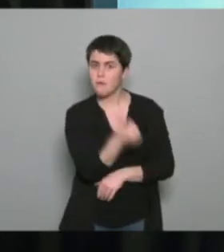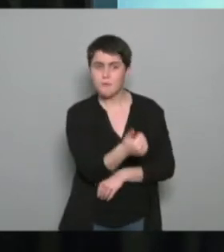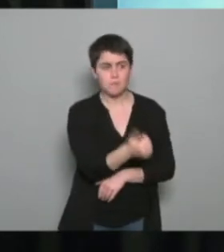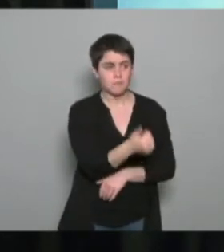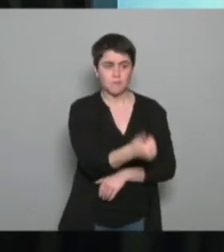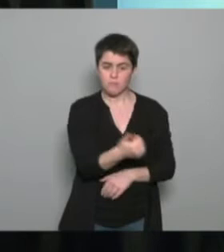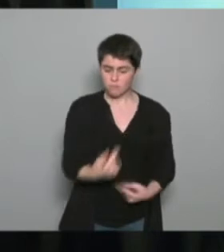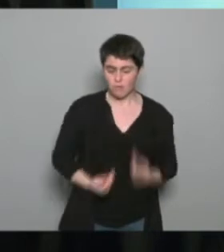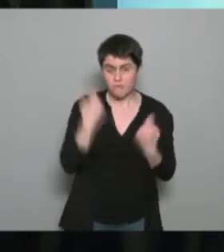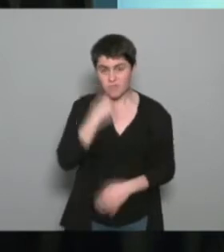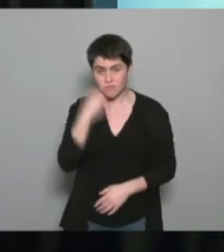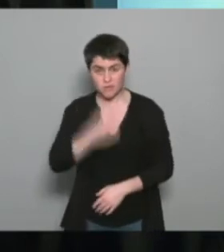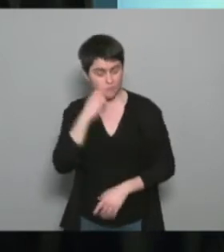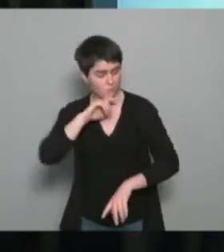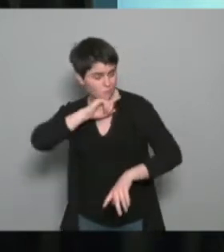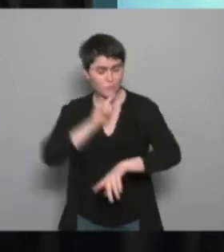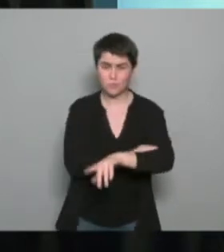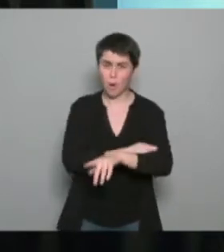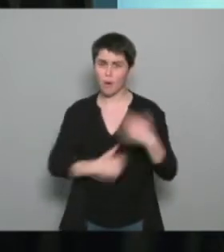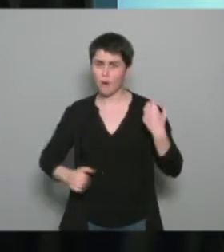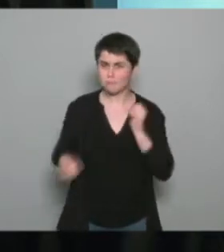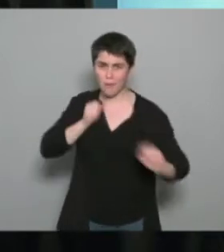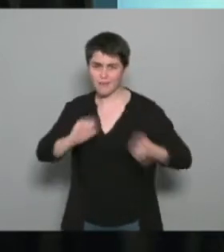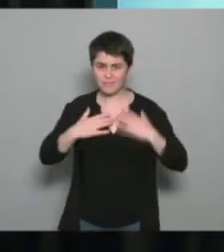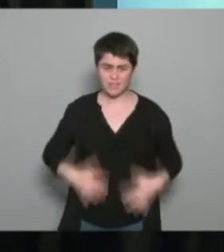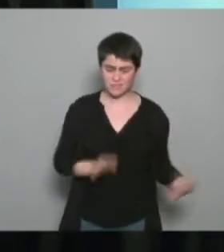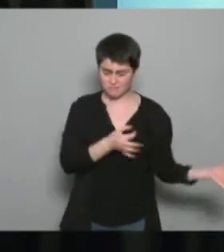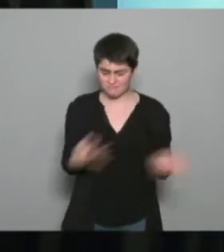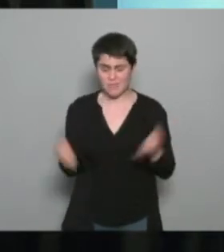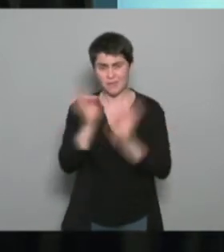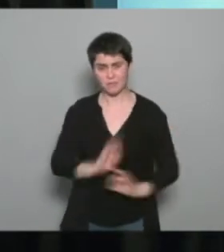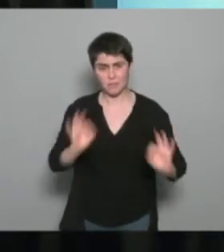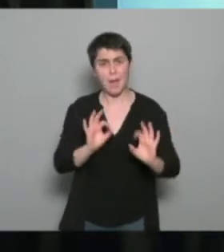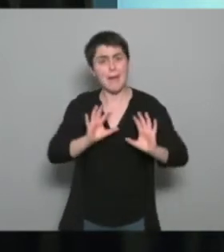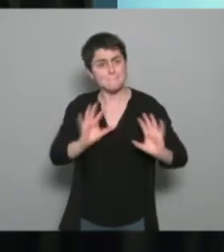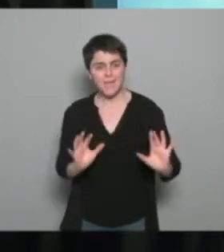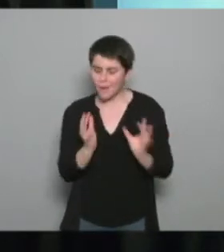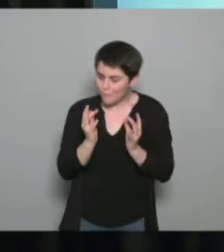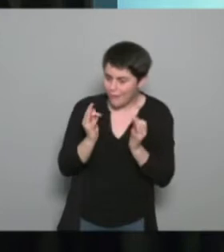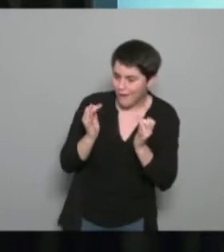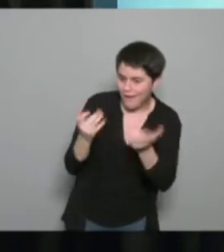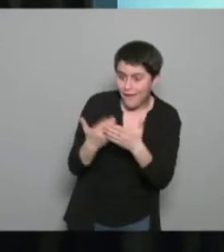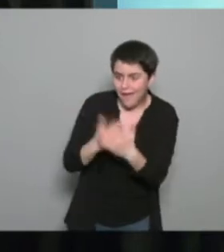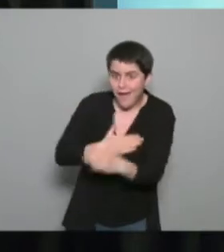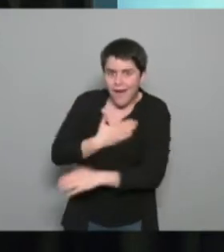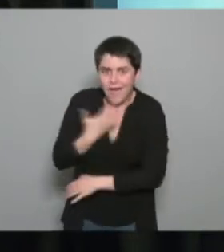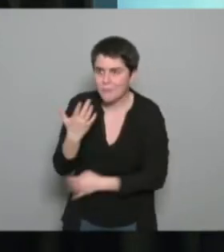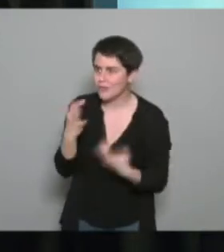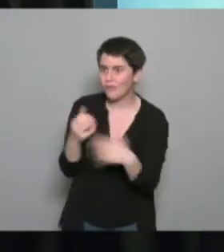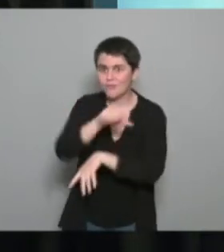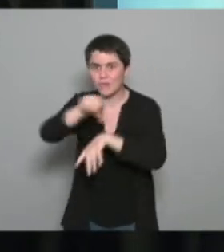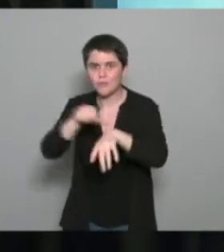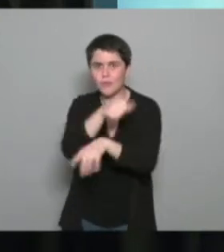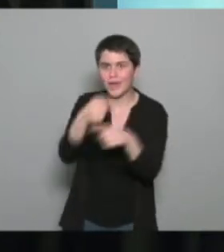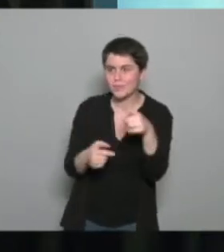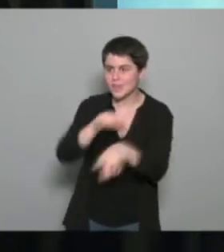régulière mais qui ont envie de prendre plaisir à une activité physique en lien avec ce qu'ils aiment d'aller dans un club et de pratiquer une heure et demie deux heures par semaine cette